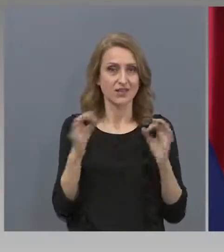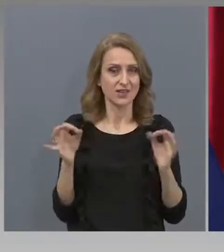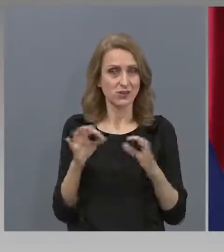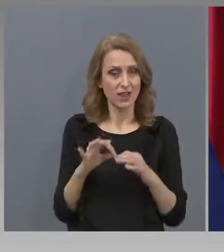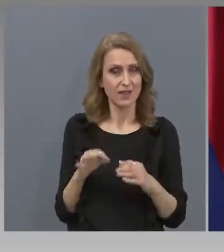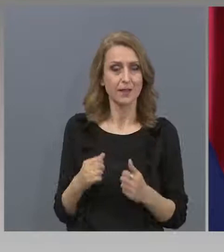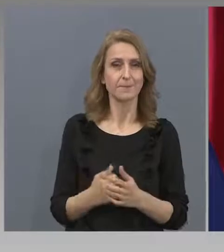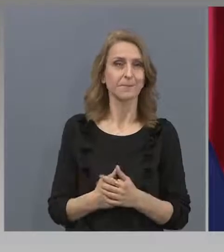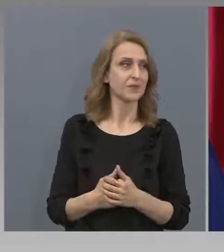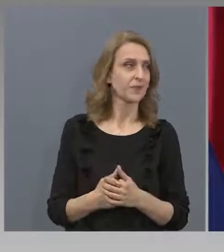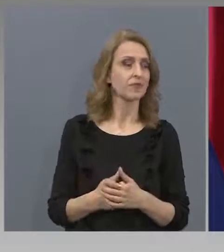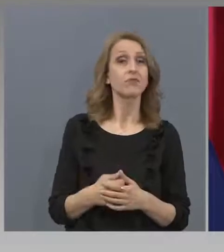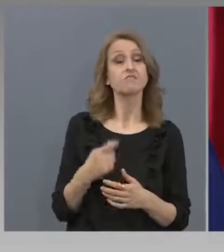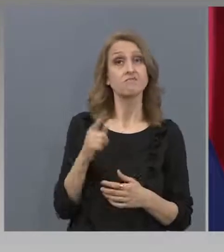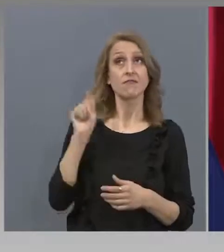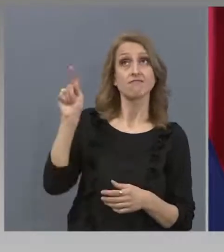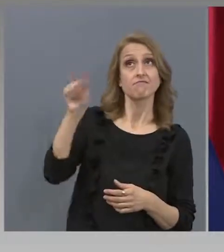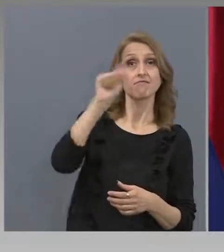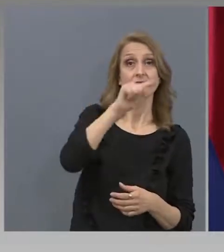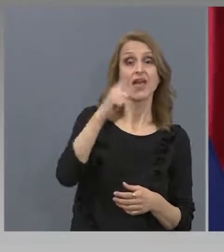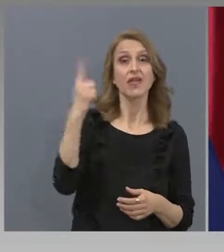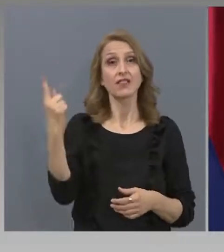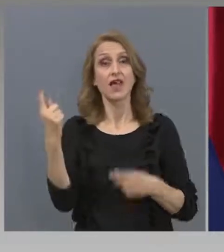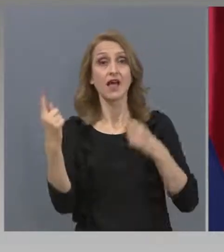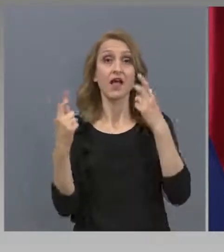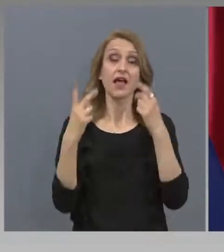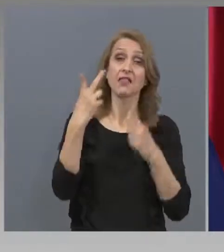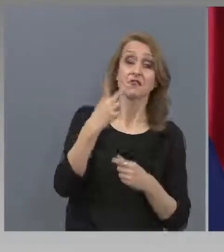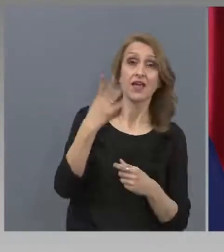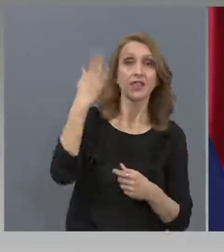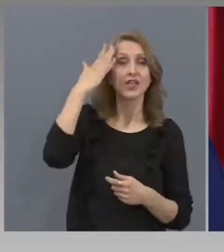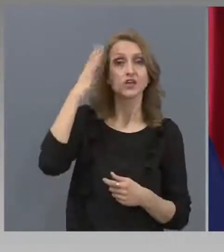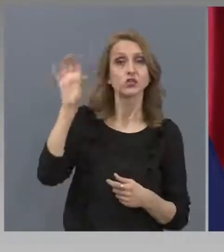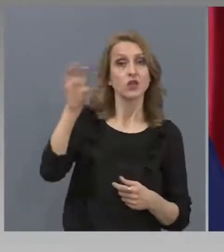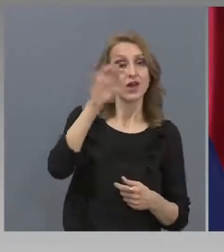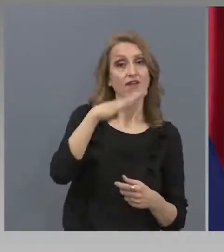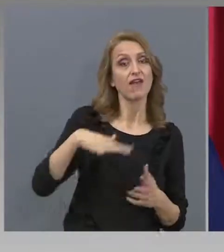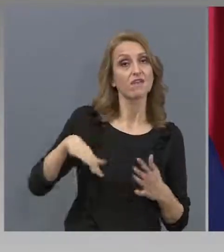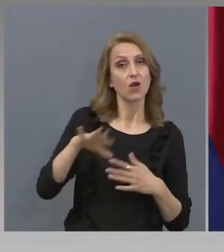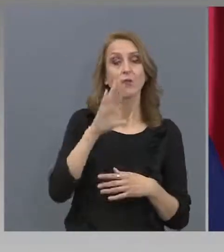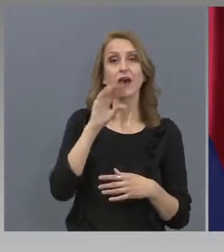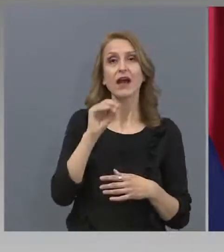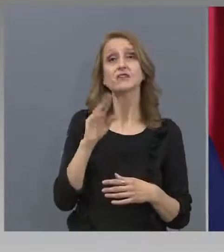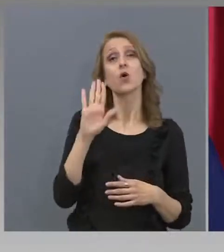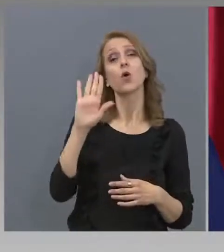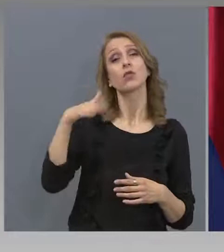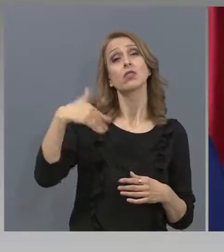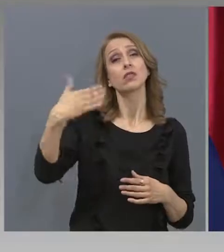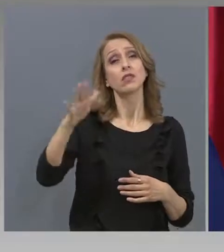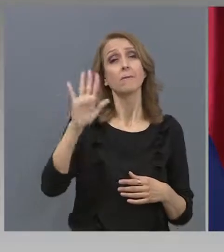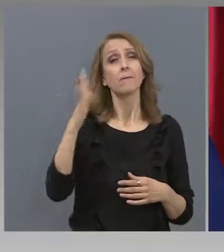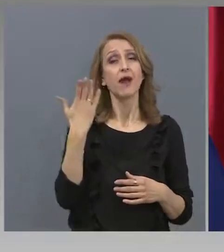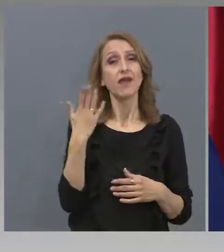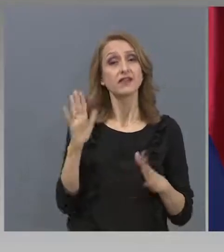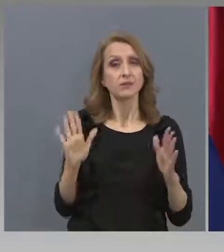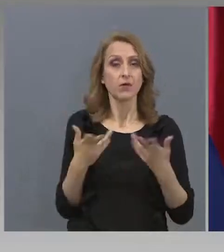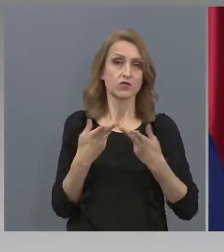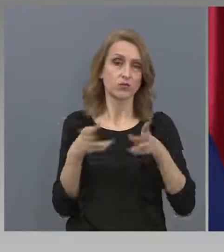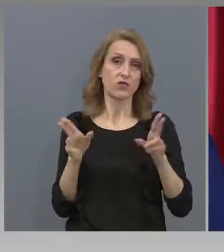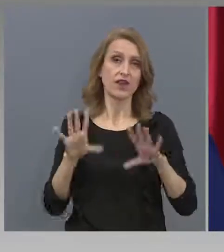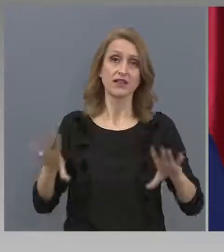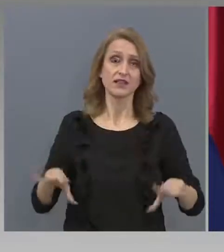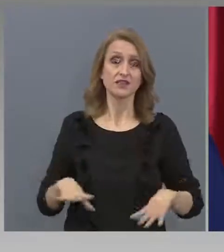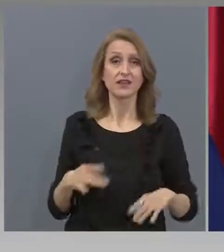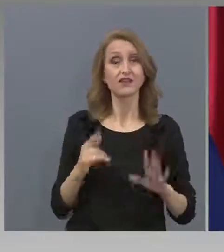Една или две европейски държава анонсираха, че от началото на май отварят детските градини. В никакъв случай не е масово явление. Ще